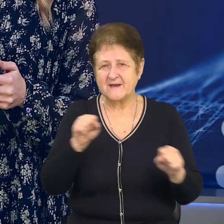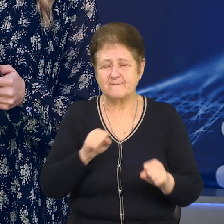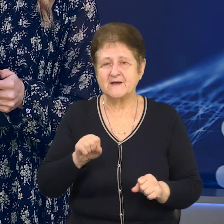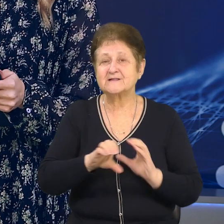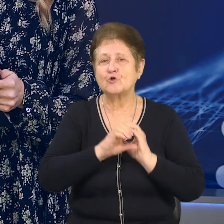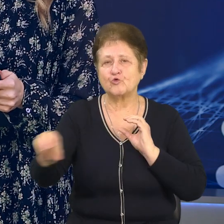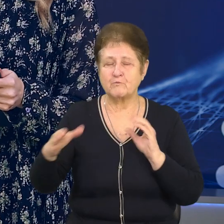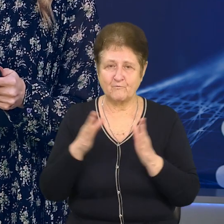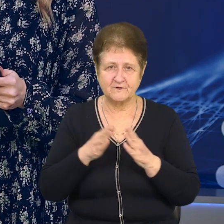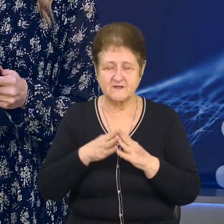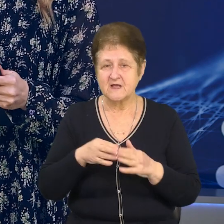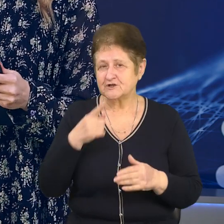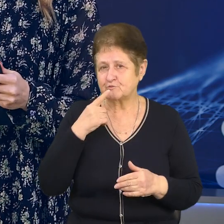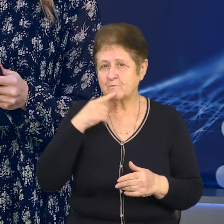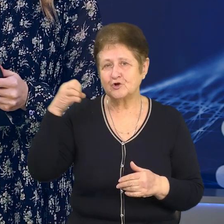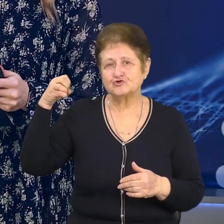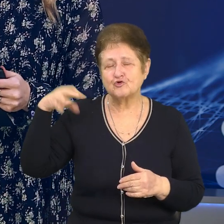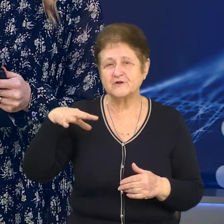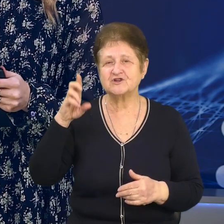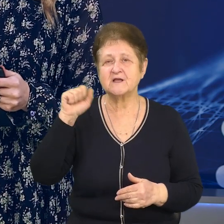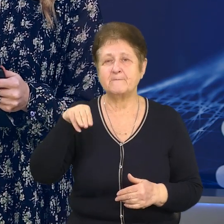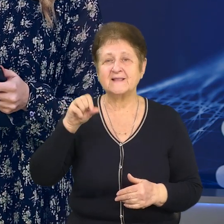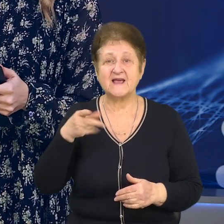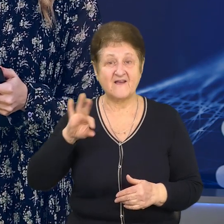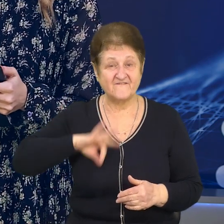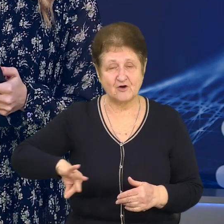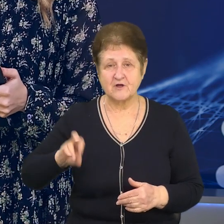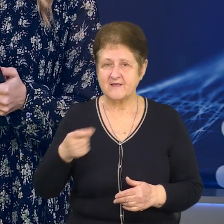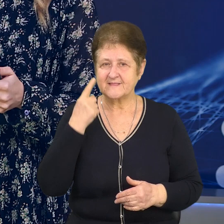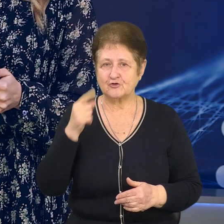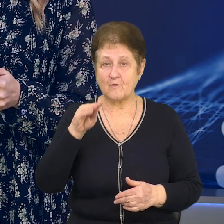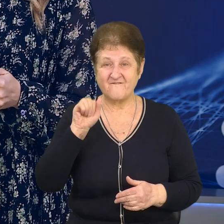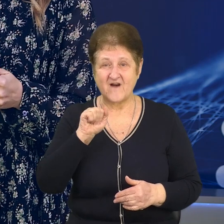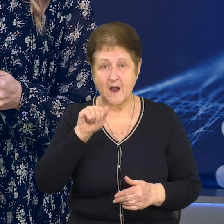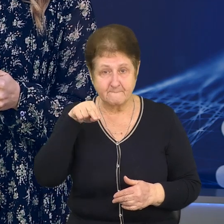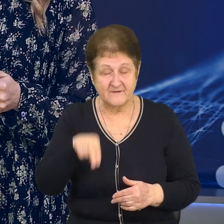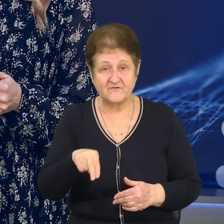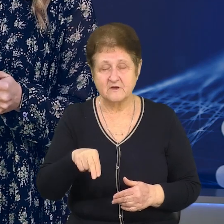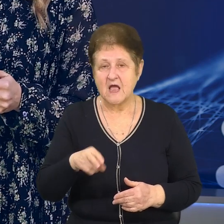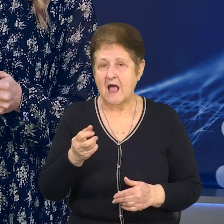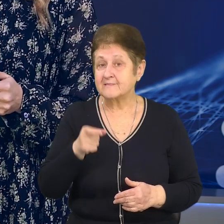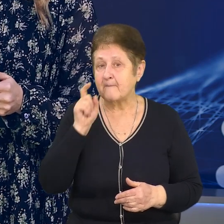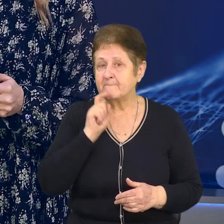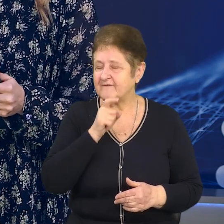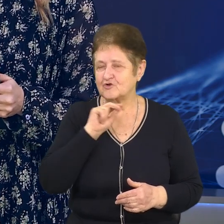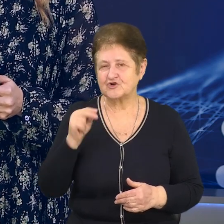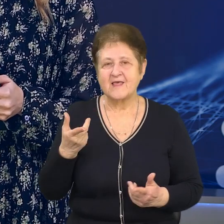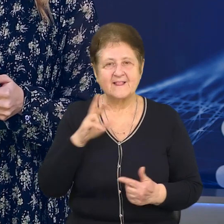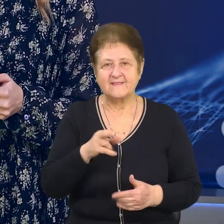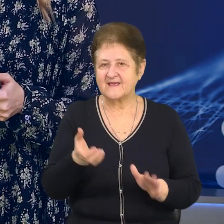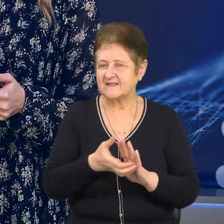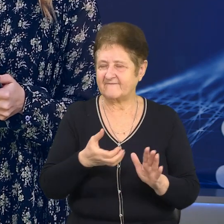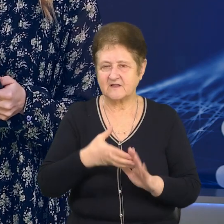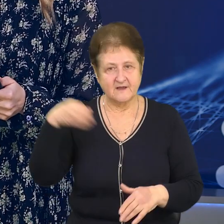Спробували і сонячні панелі використати замість генератора на одному з фапів громади, але на півночі Чернігівщини для них не вистачило